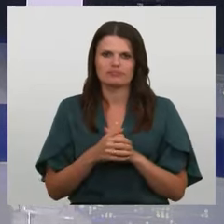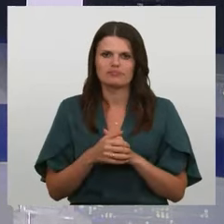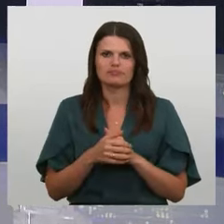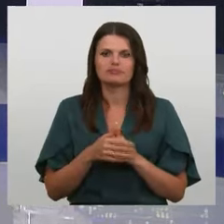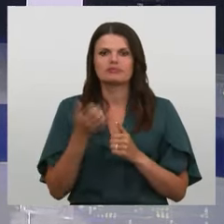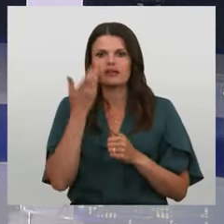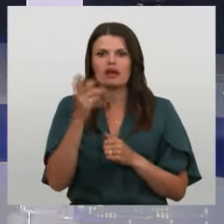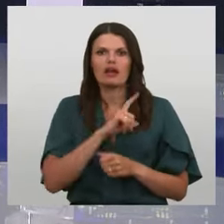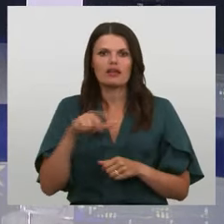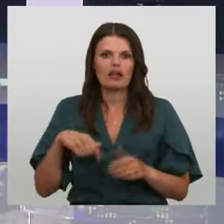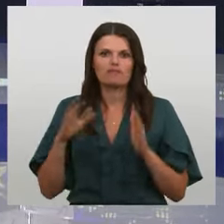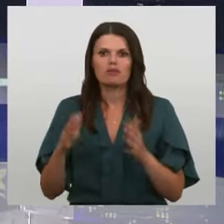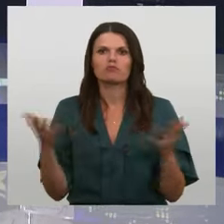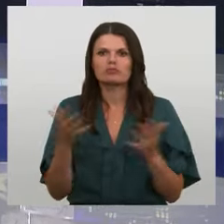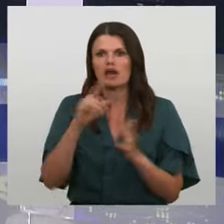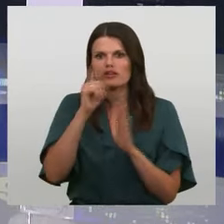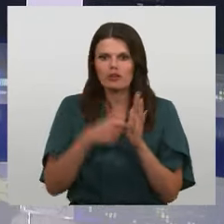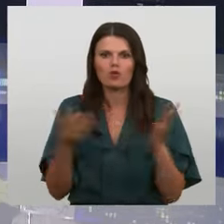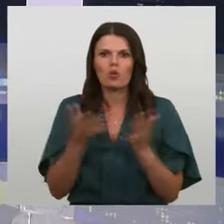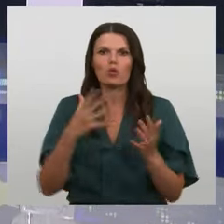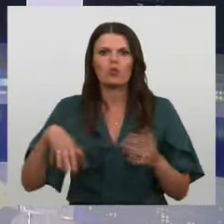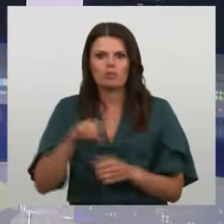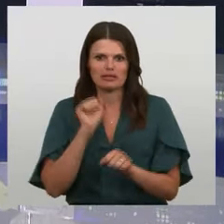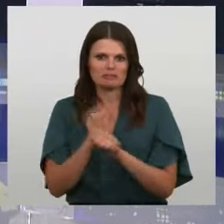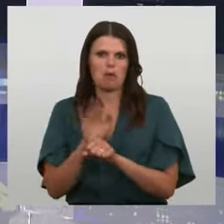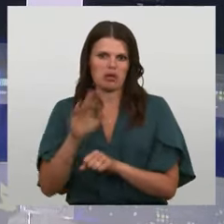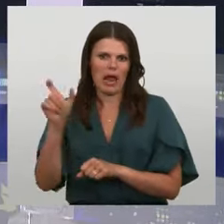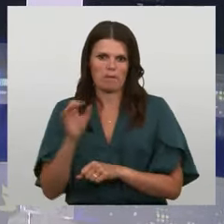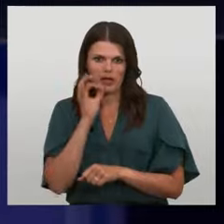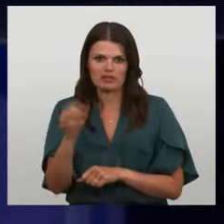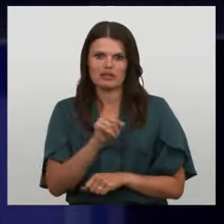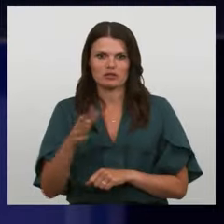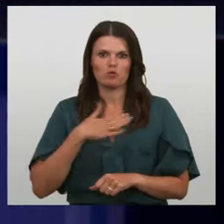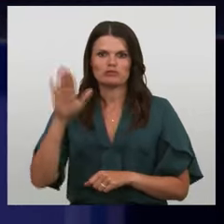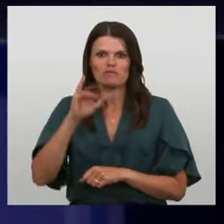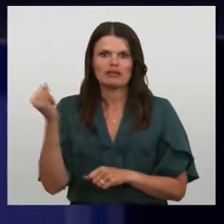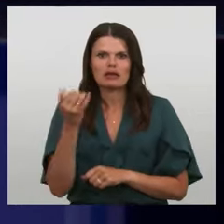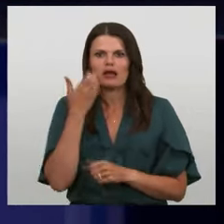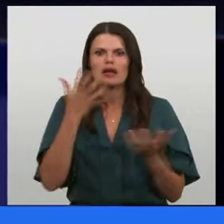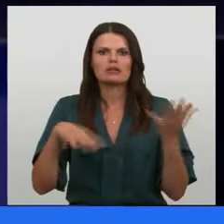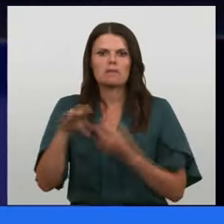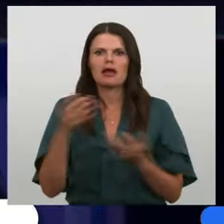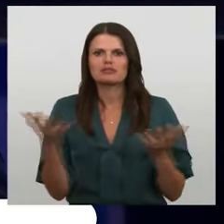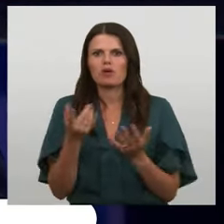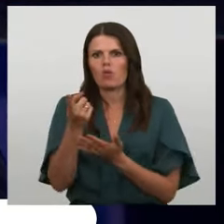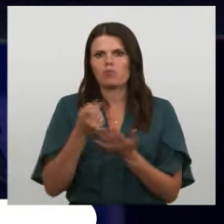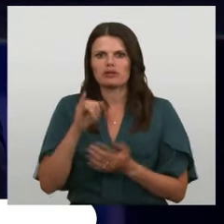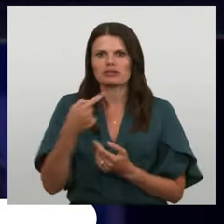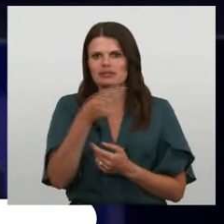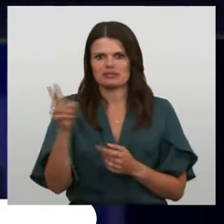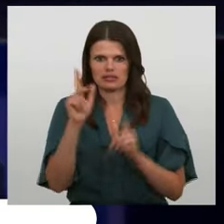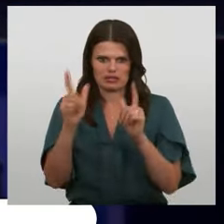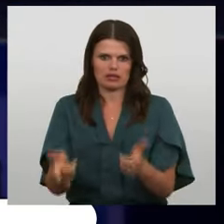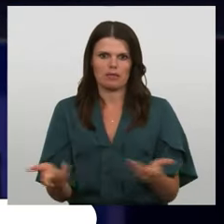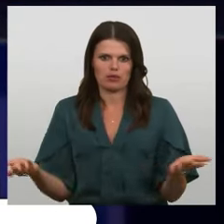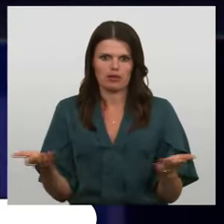Kad Latvijai būs kādi jautājumi, kur mēs liksim veto, jo tas ir mūsu nacionālās intereses, kad mēs kaut ko pieprasīsim, un, ja citi tam nepiekritīs, tad